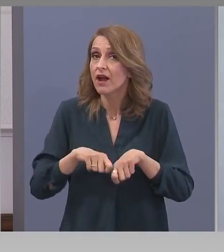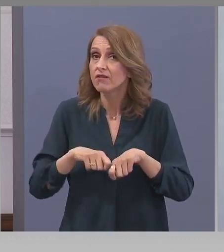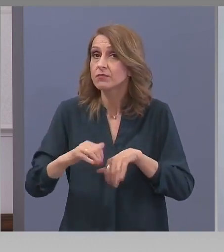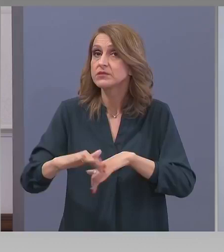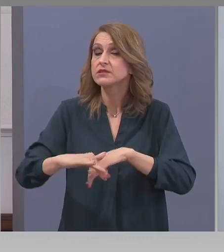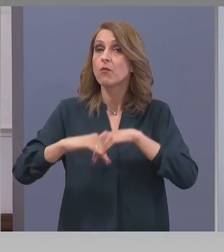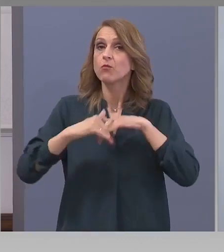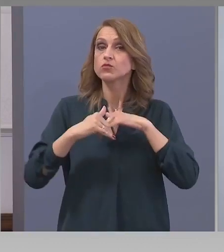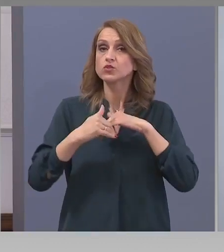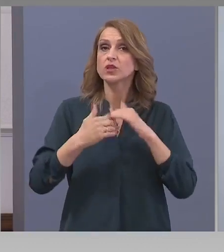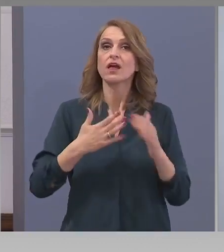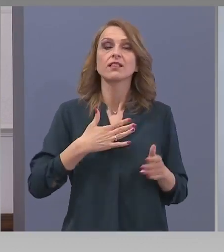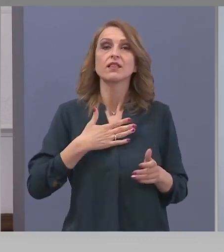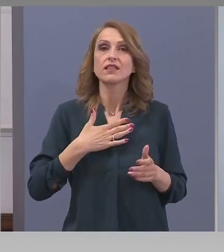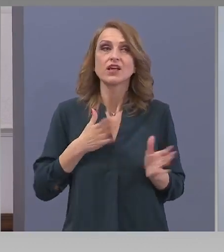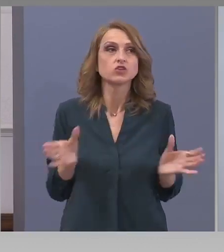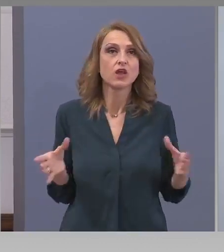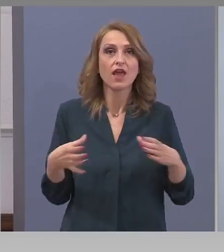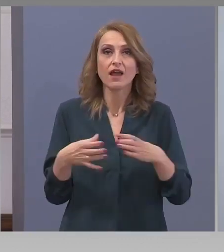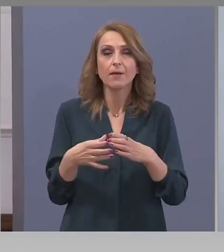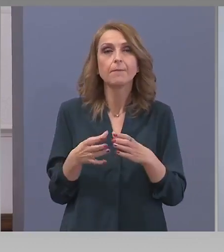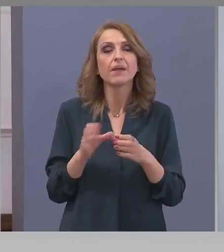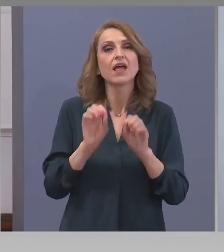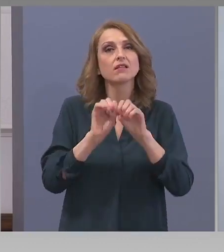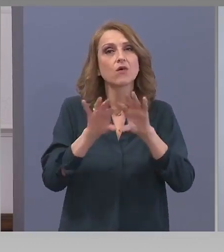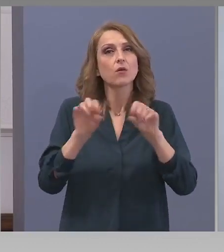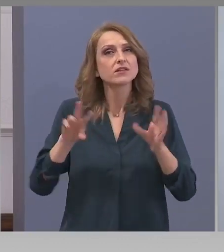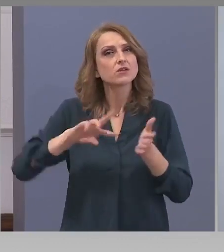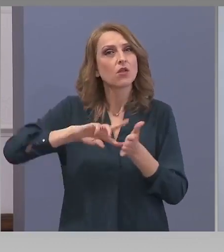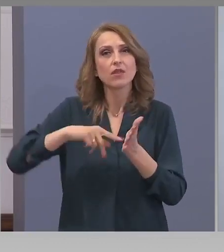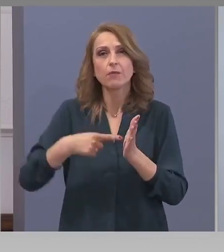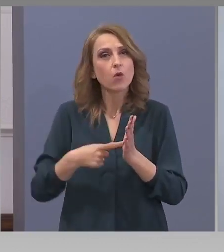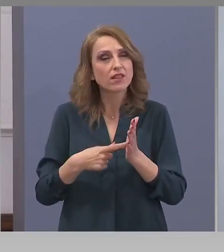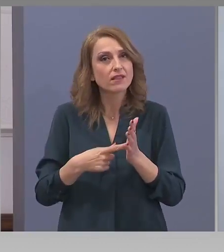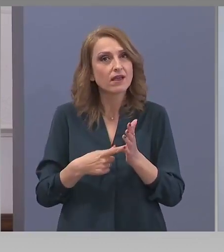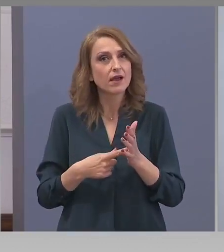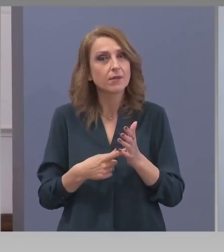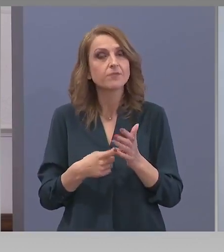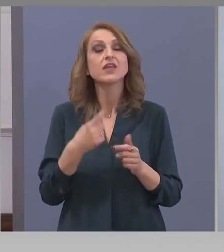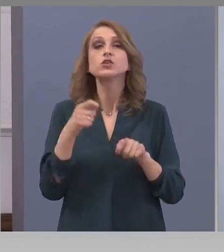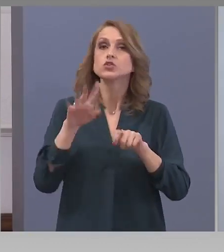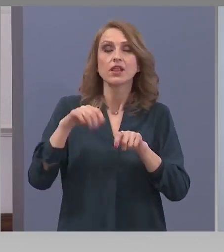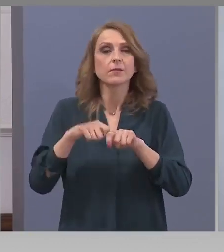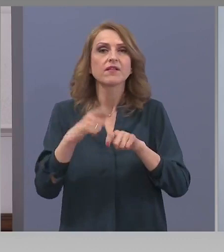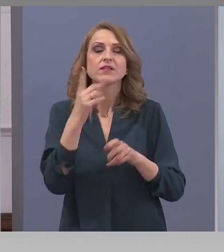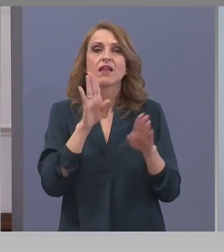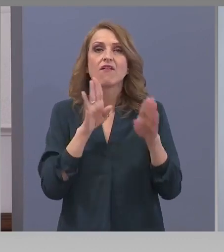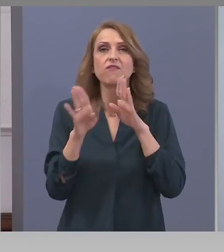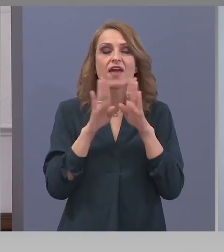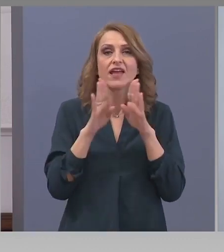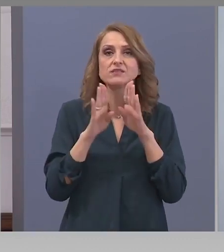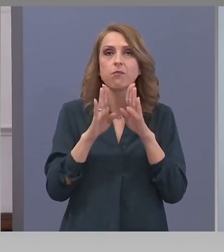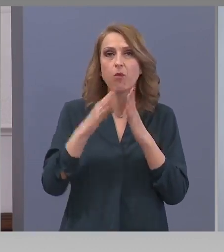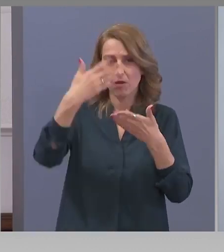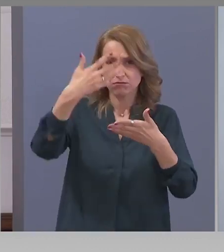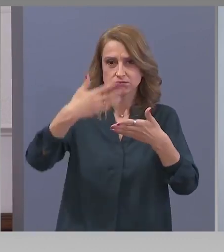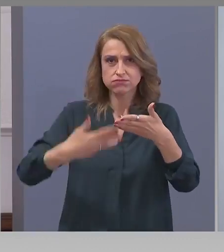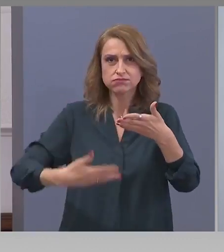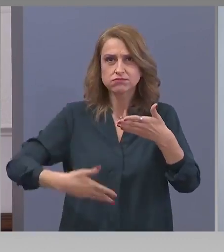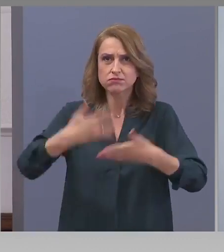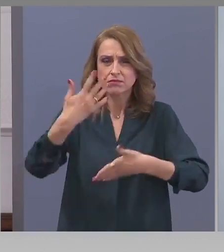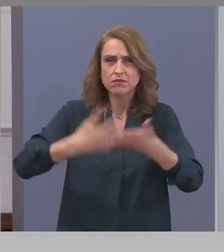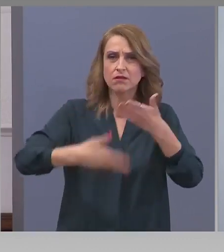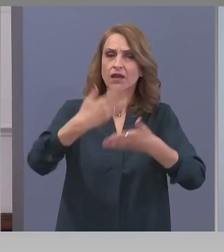нашия екип по информационна политика един фейсбук портал, в който вие ще намирате всичко,